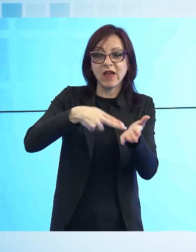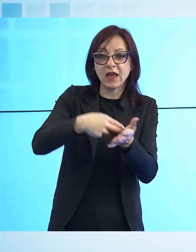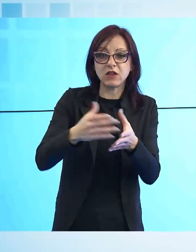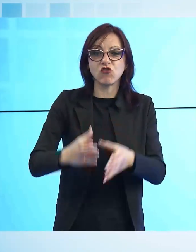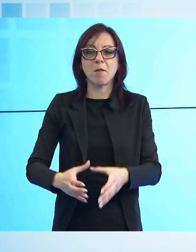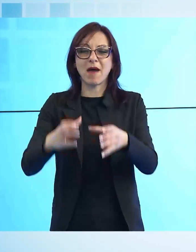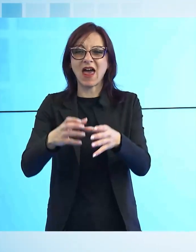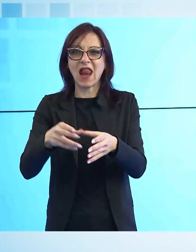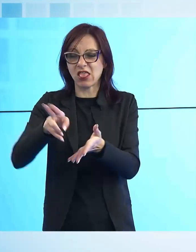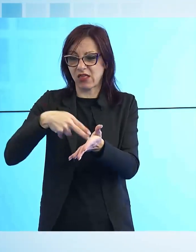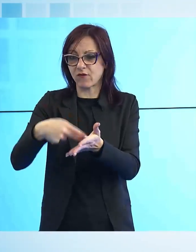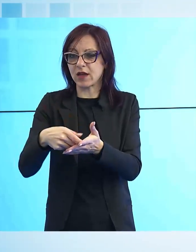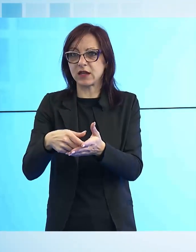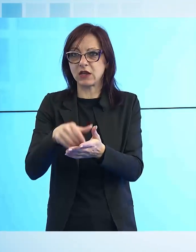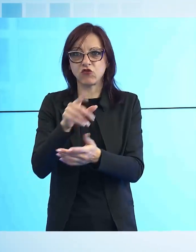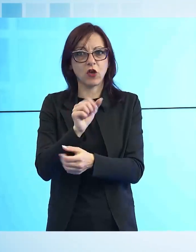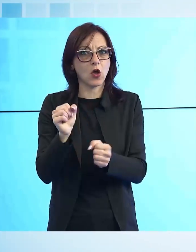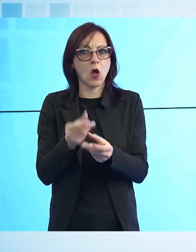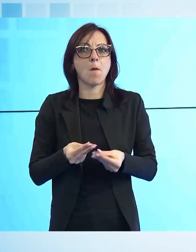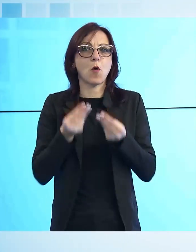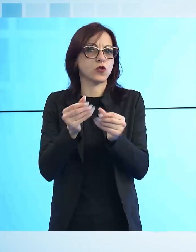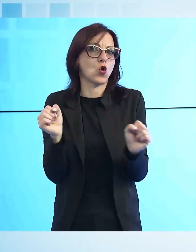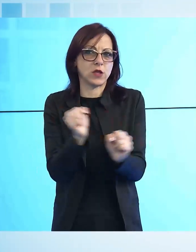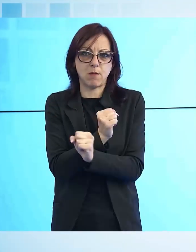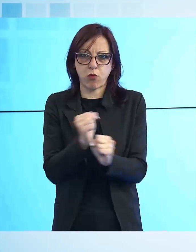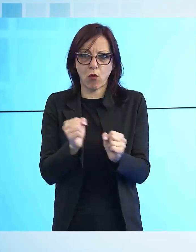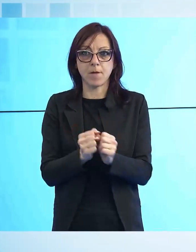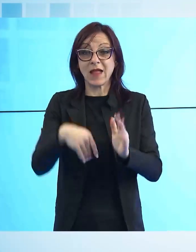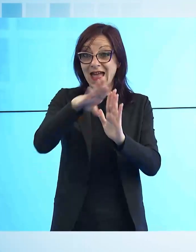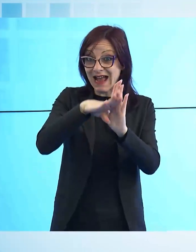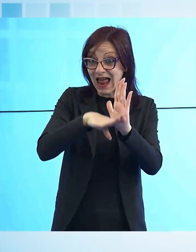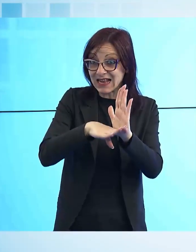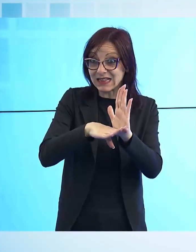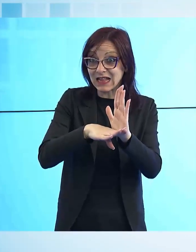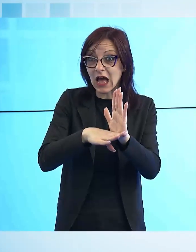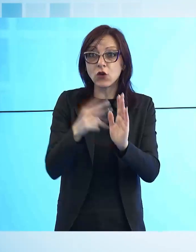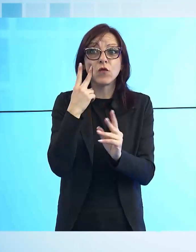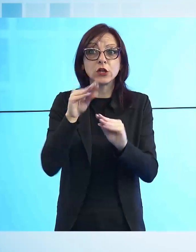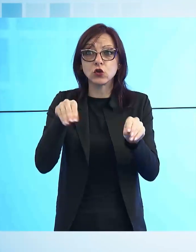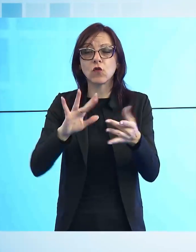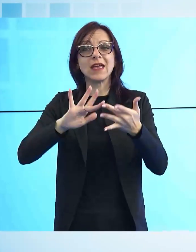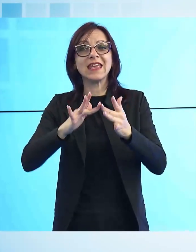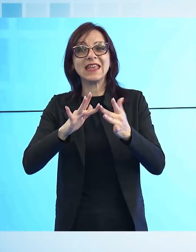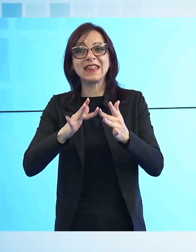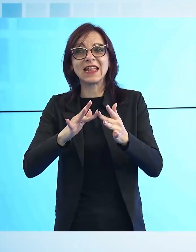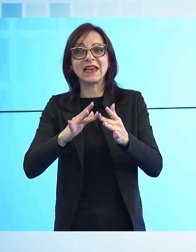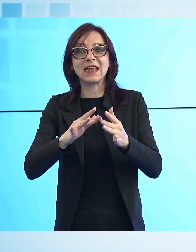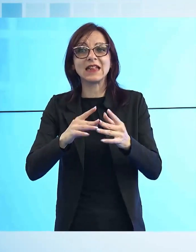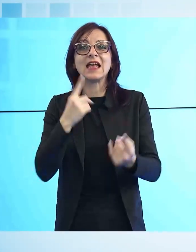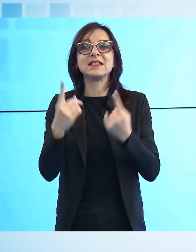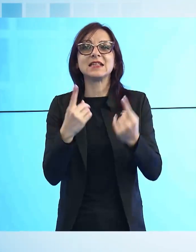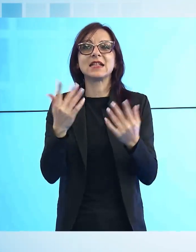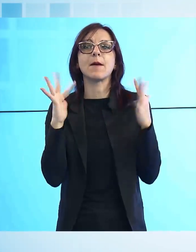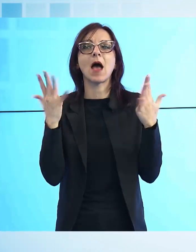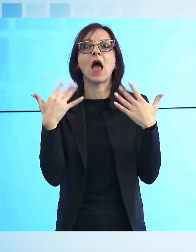oltre ai rifiuti pericolosi. Calendari e punti di raccolta sono a disposizione sul sito sistemaambientelucca.it